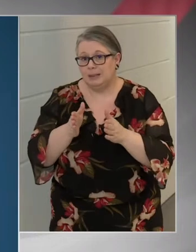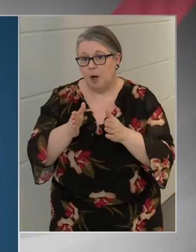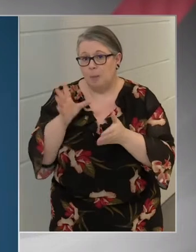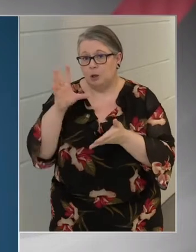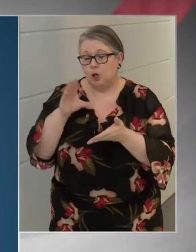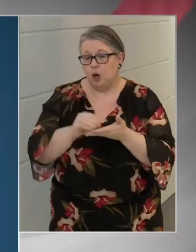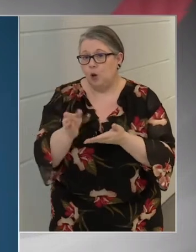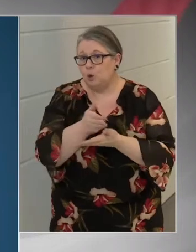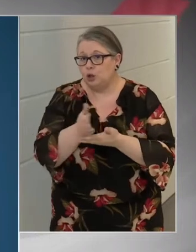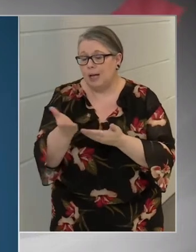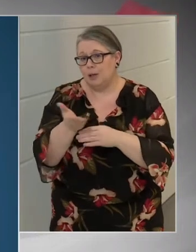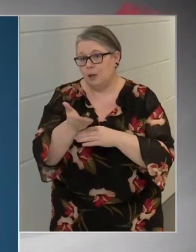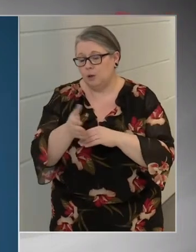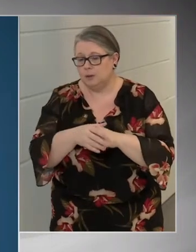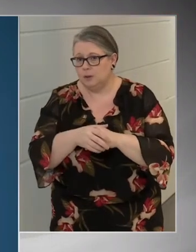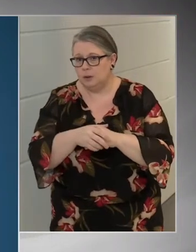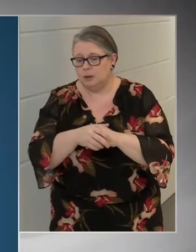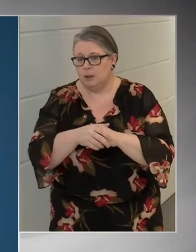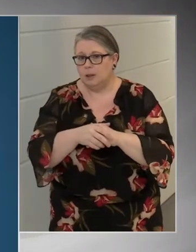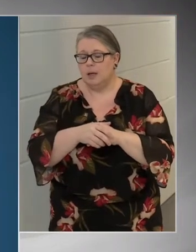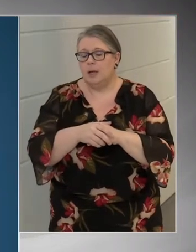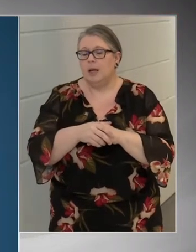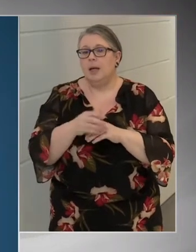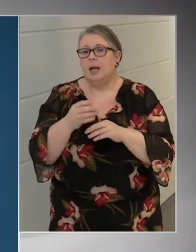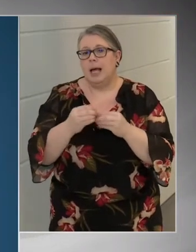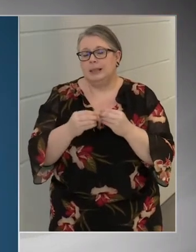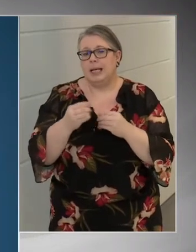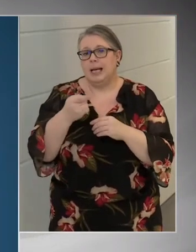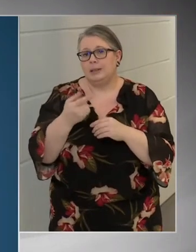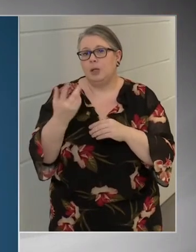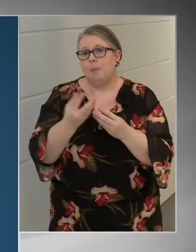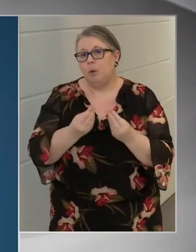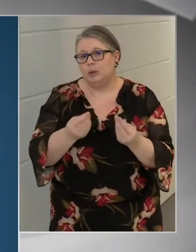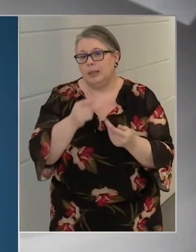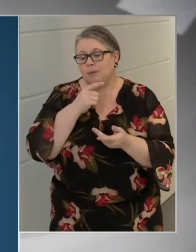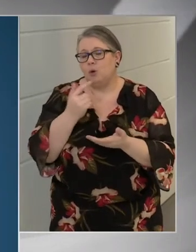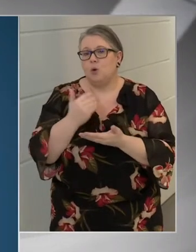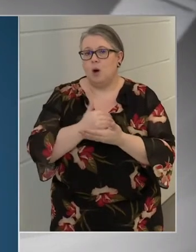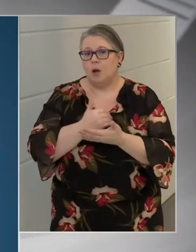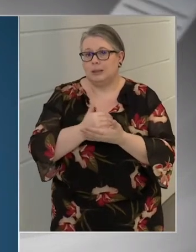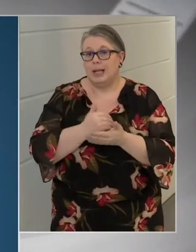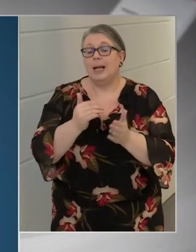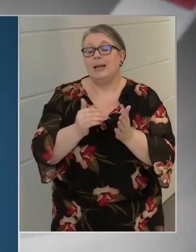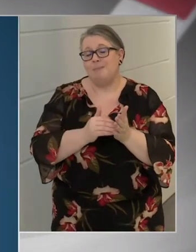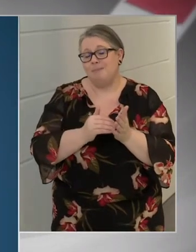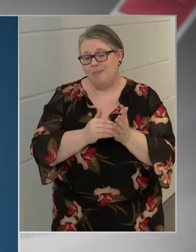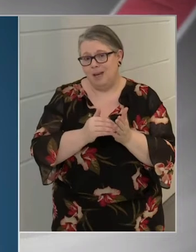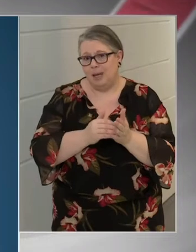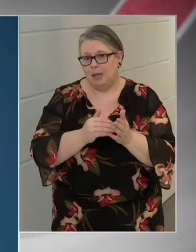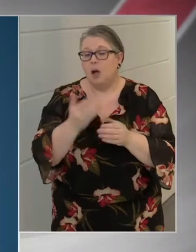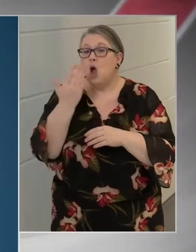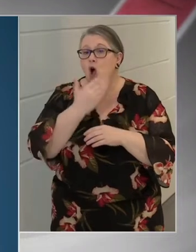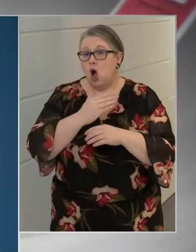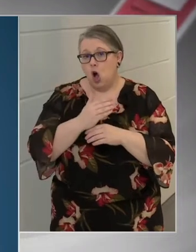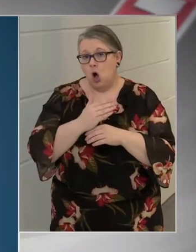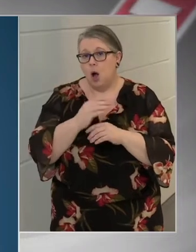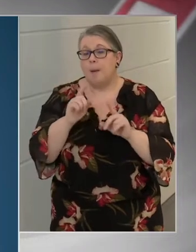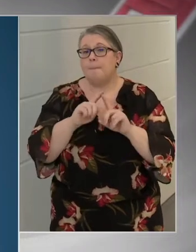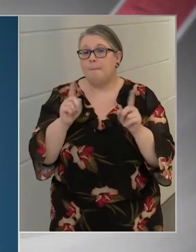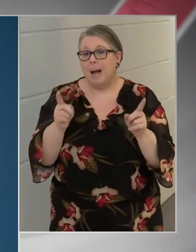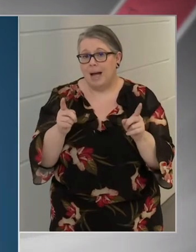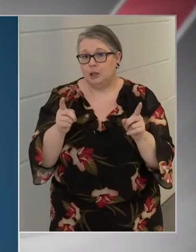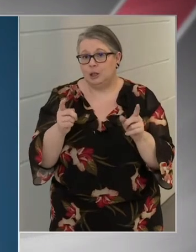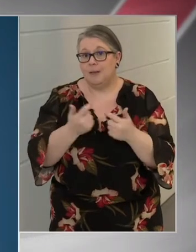lakosságban, ezt a módszert alkalmazzuk egyelőre, hogyha más